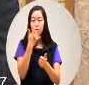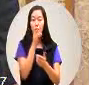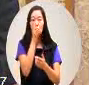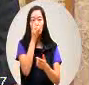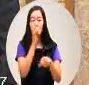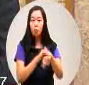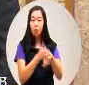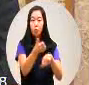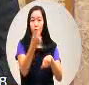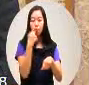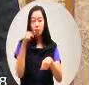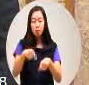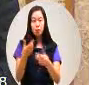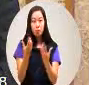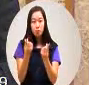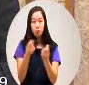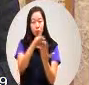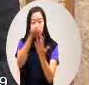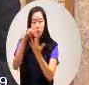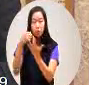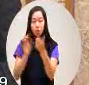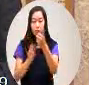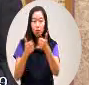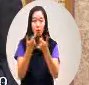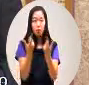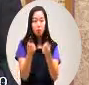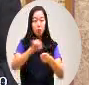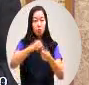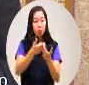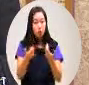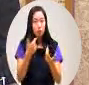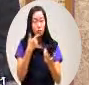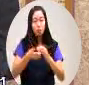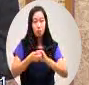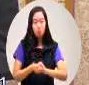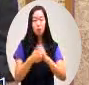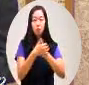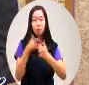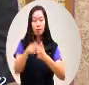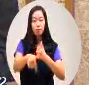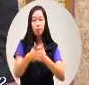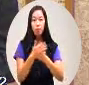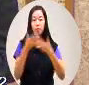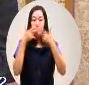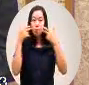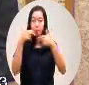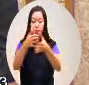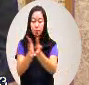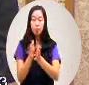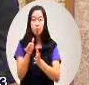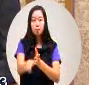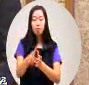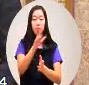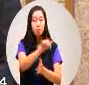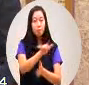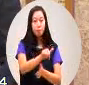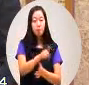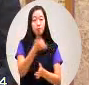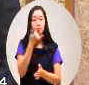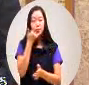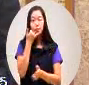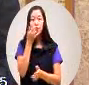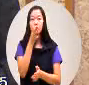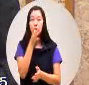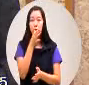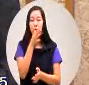那这个部分我们在真实人的委员会里面也给他加分来确保原住民乡区于那个地区的老师能够讲